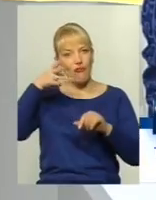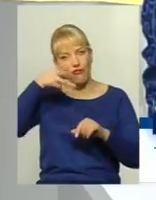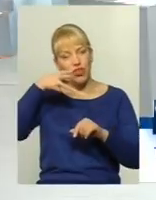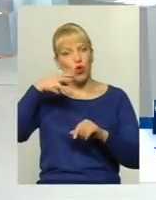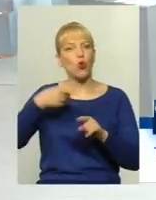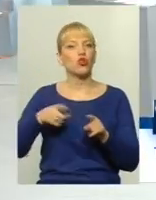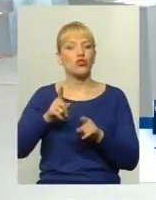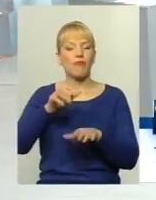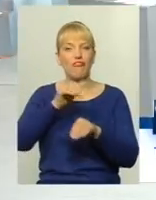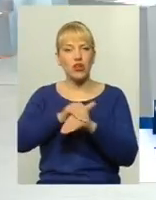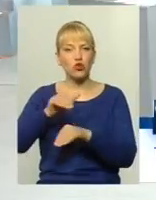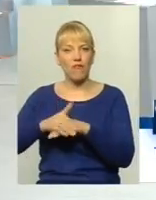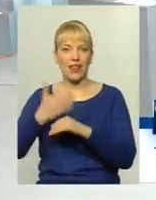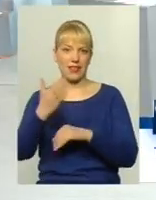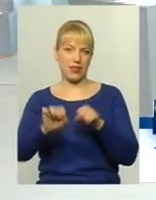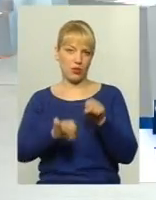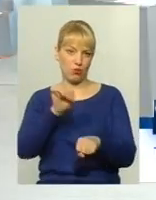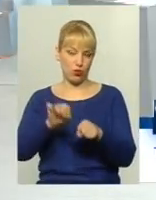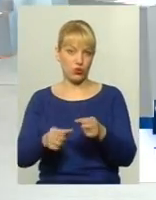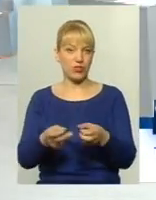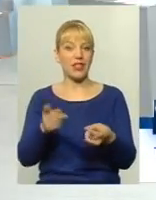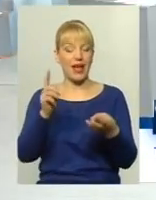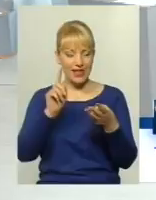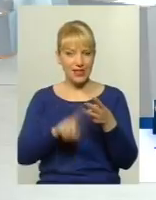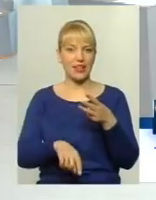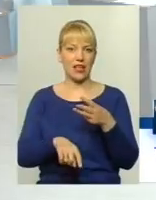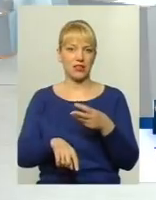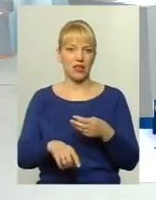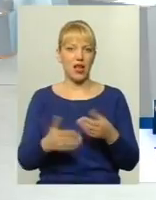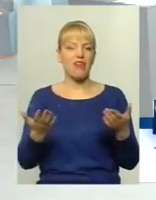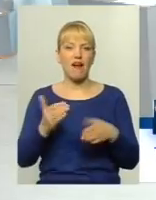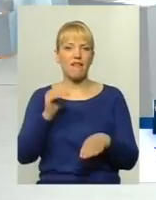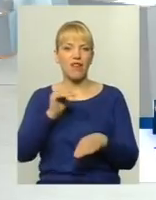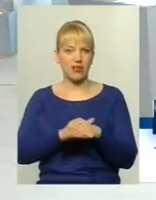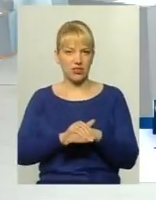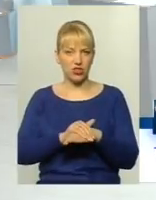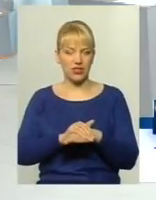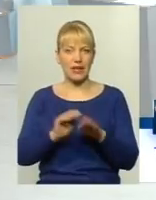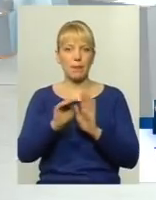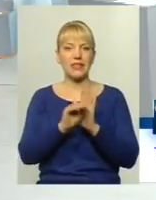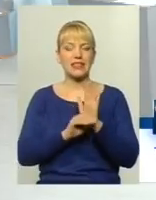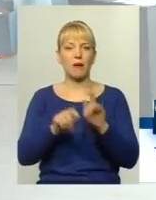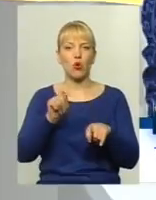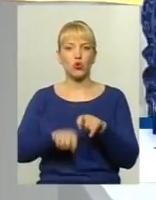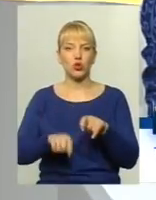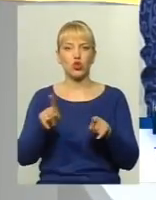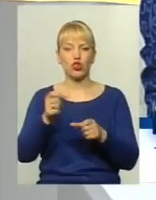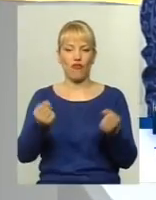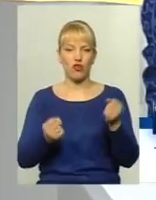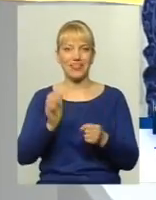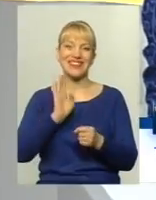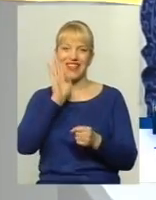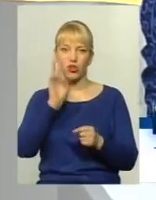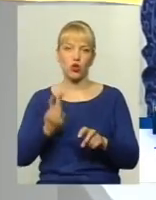не фіксує їхні порушення. І третє, яка фактична система контролю за тим, що водій зранку